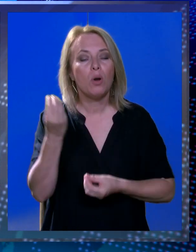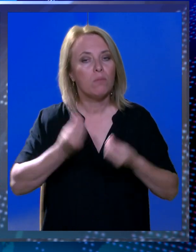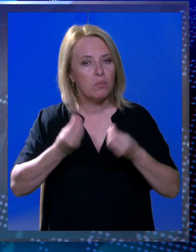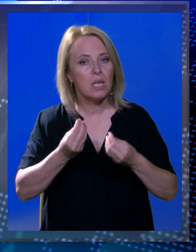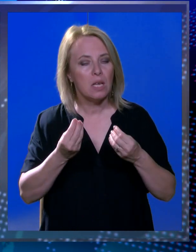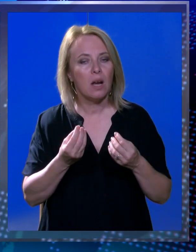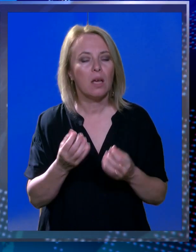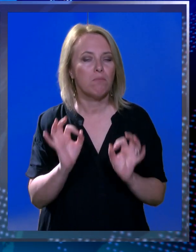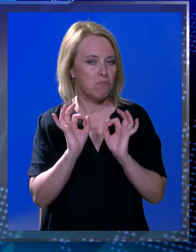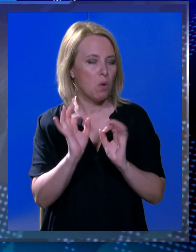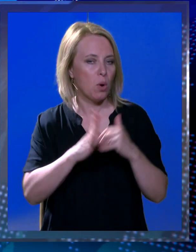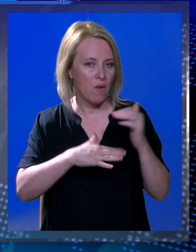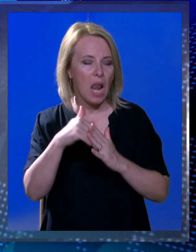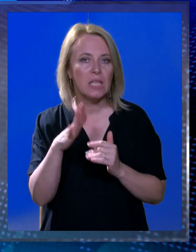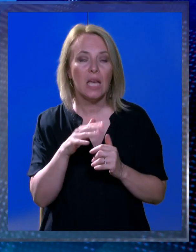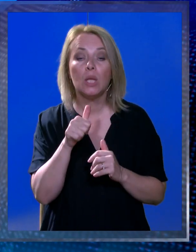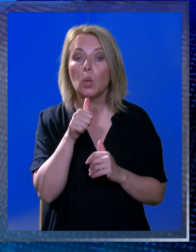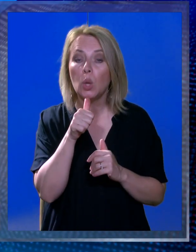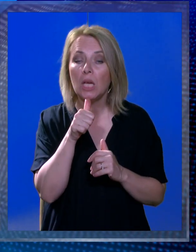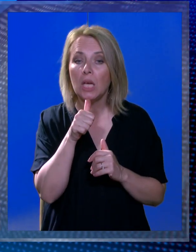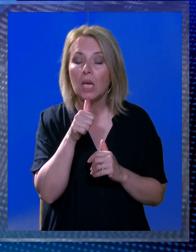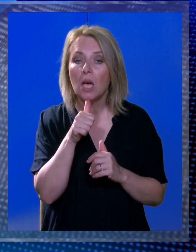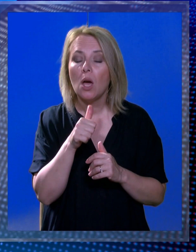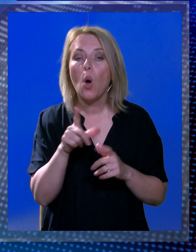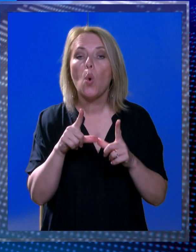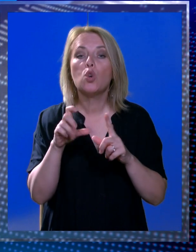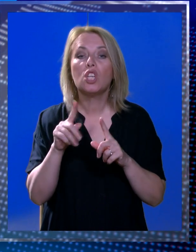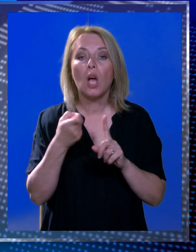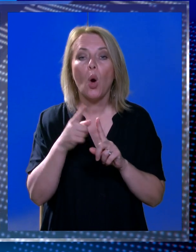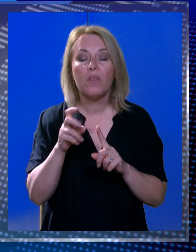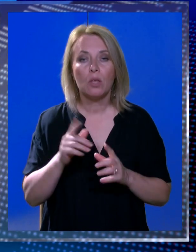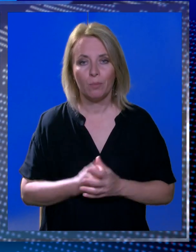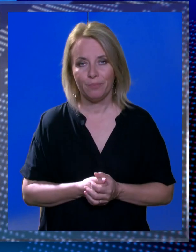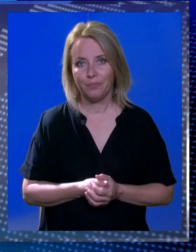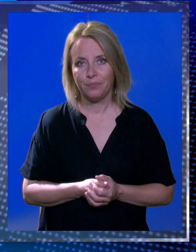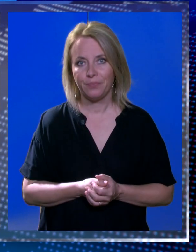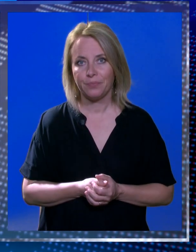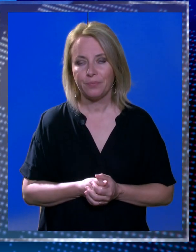ponovo odigrali vrlo kvalitetno i učikovito